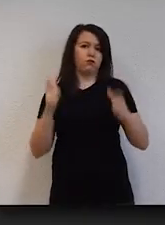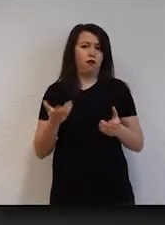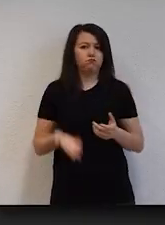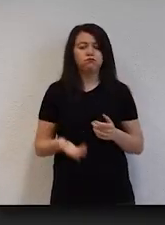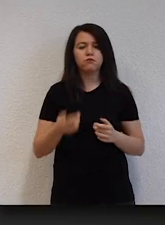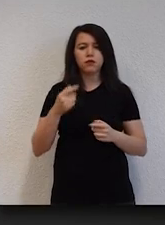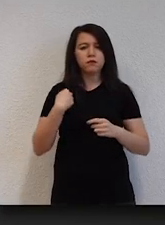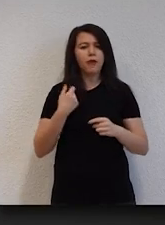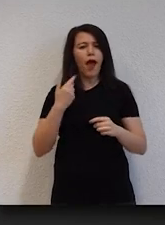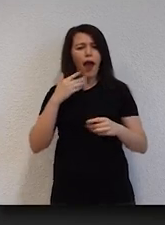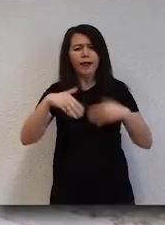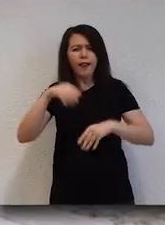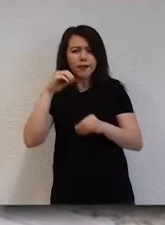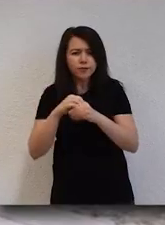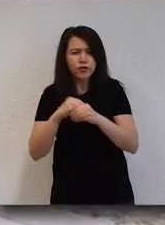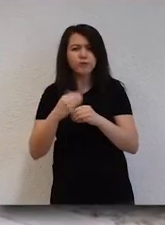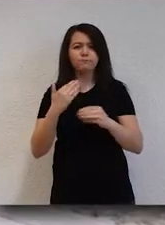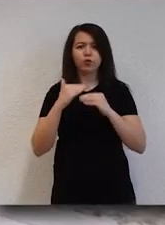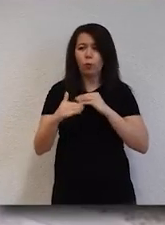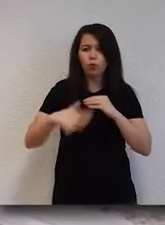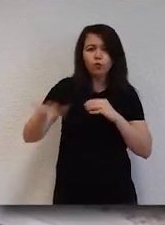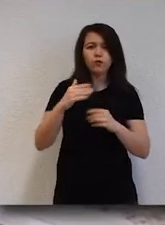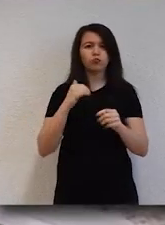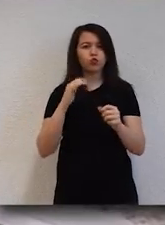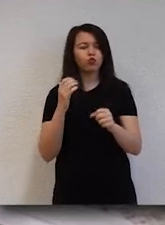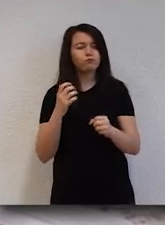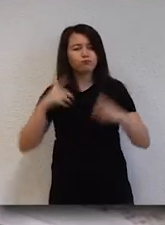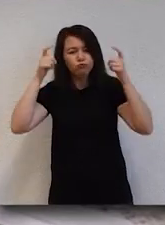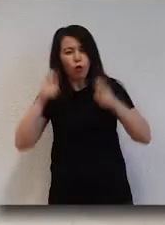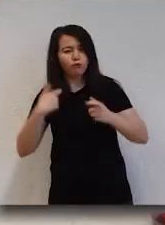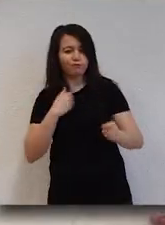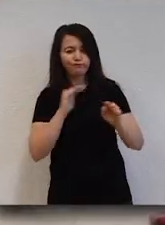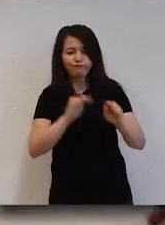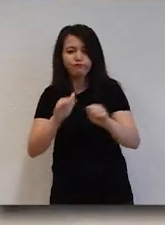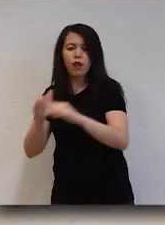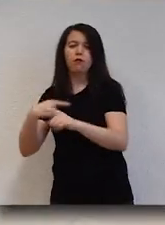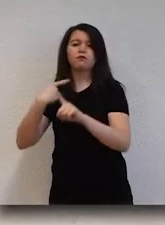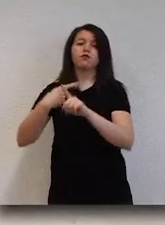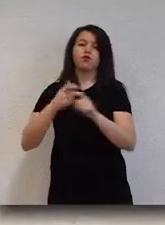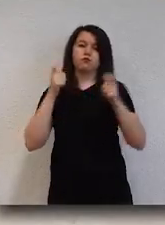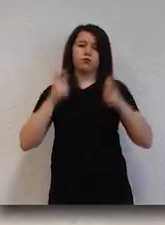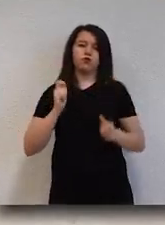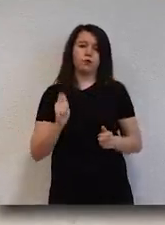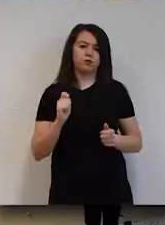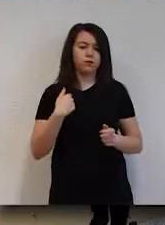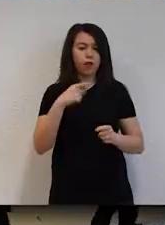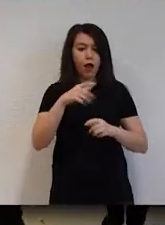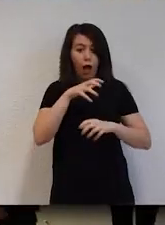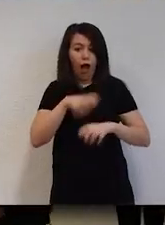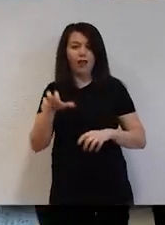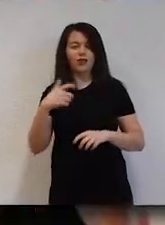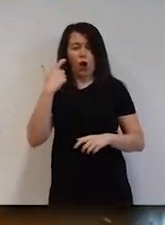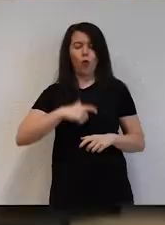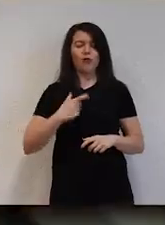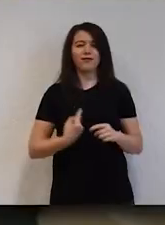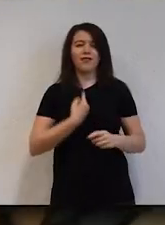üniversiteyiz. İstisnasız herkesin topluma etkin ve sorumlu olarak katılımına olanak sağlamakla yükümlüyüz. Sizleri